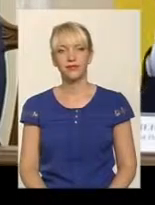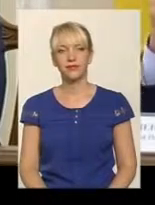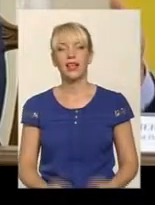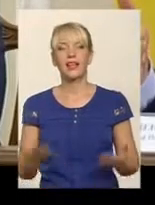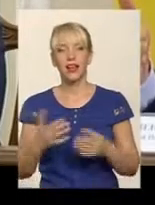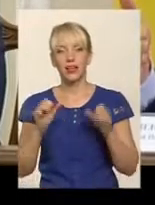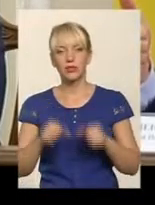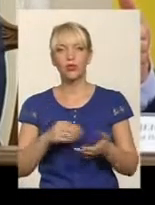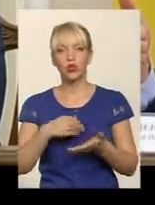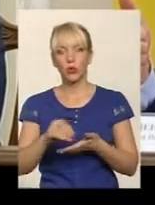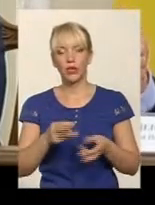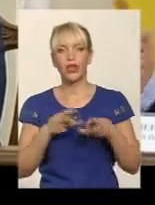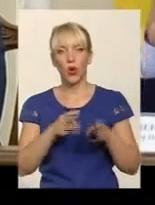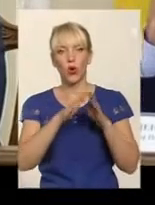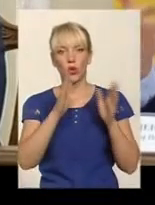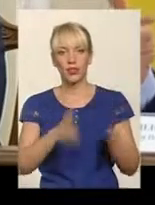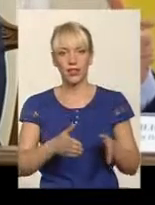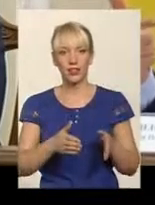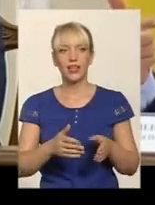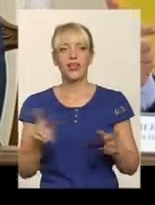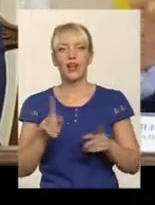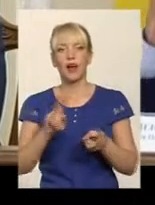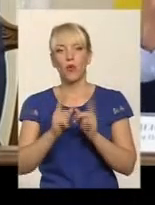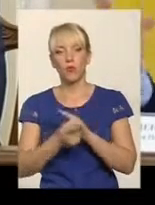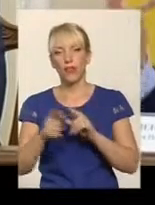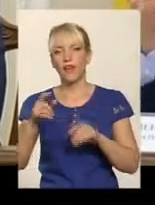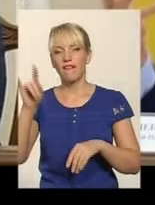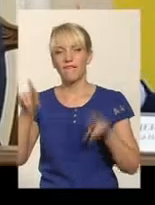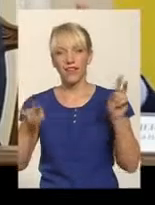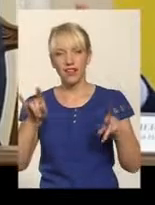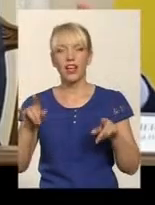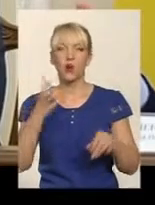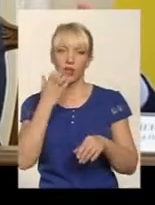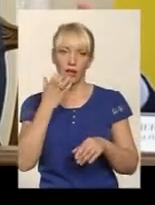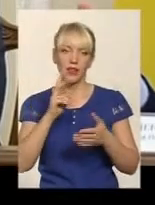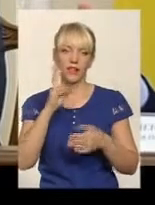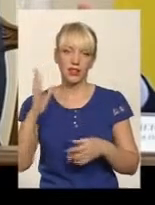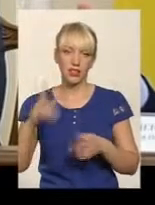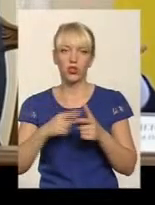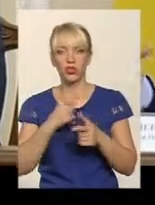яка зможе купити котел, яка поміняє вікна, яка утеплить квартиру чи будинок.